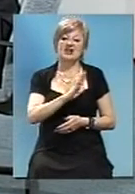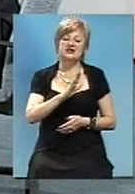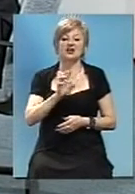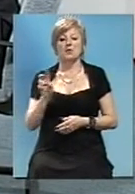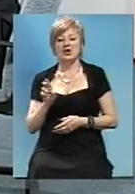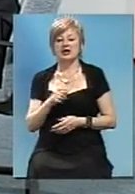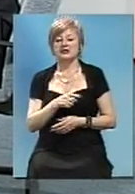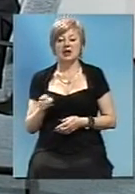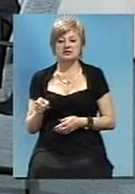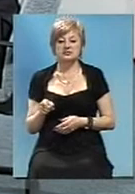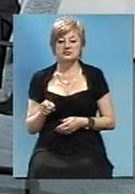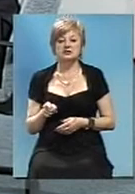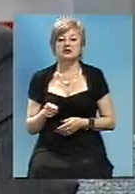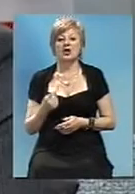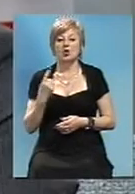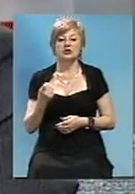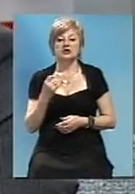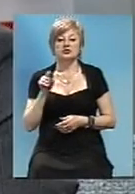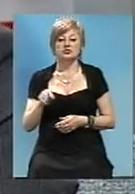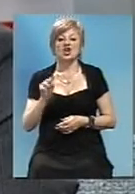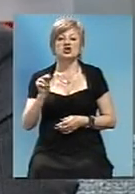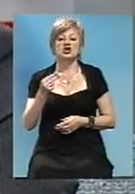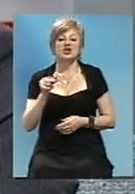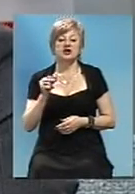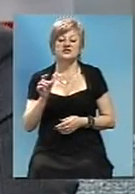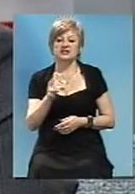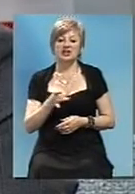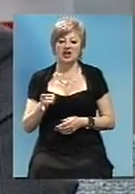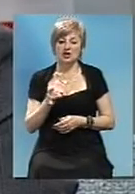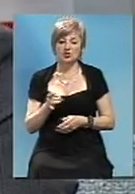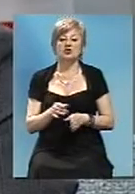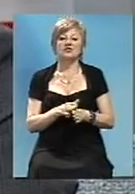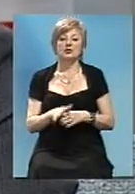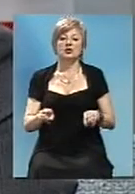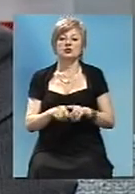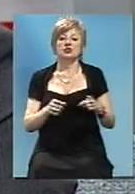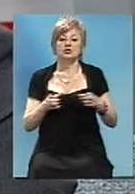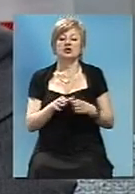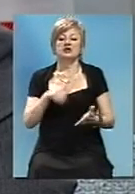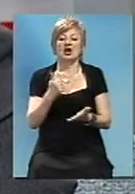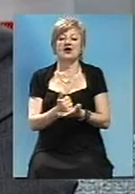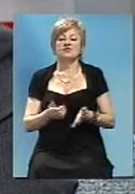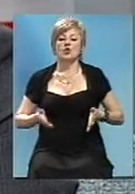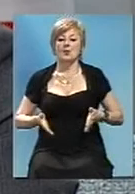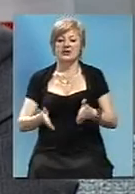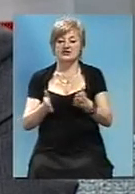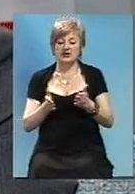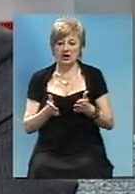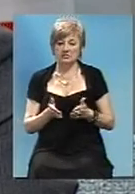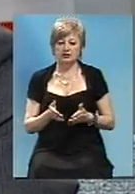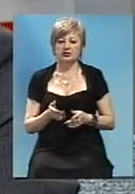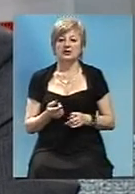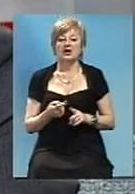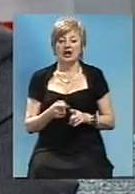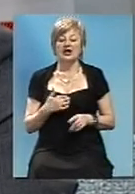розбита на чотири участка. Один із яких в Чернігівському районі. Виповняє теж компанія «Автомагістраль». Це що кисається наших